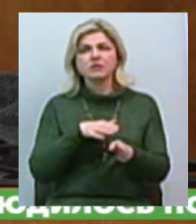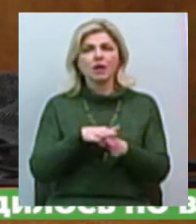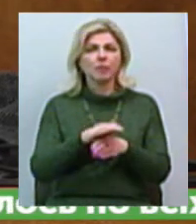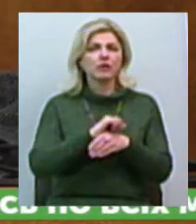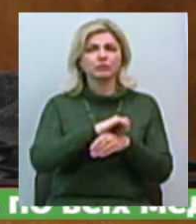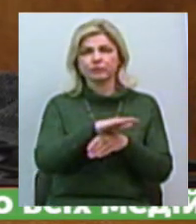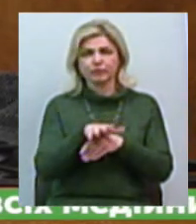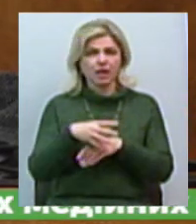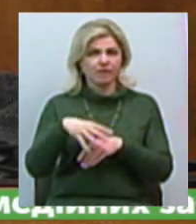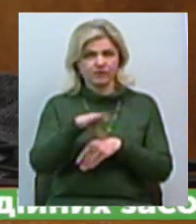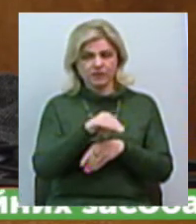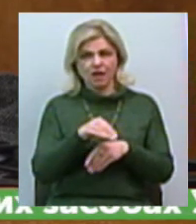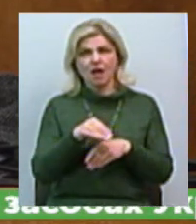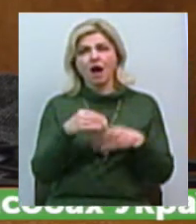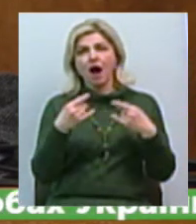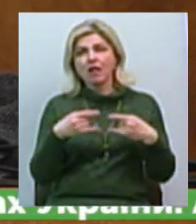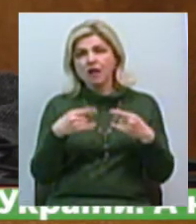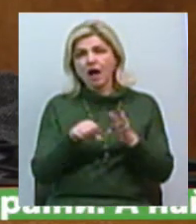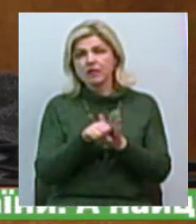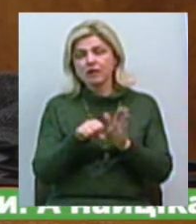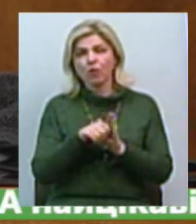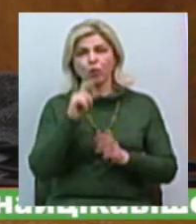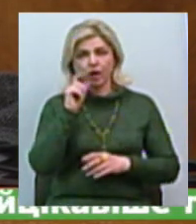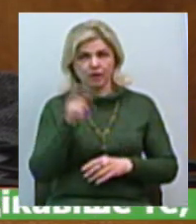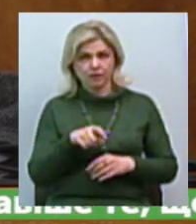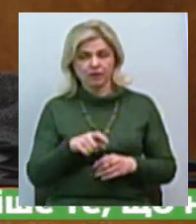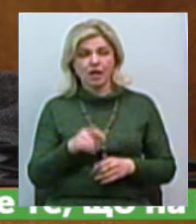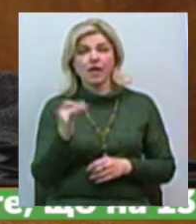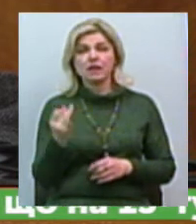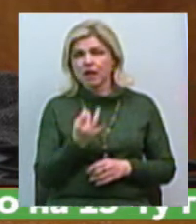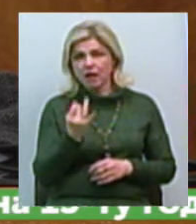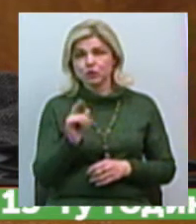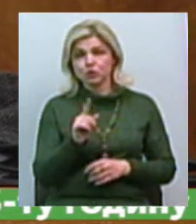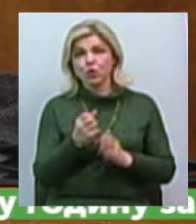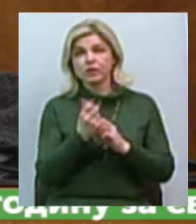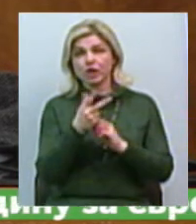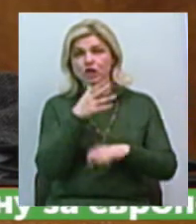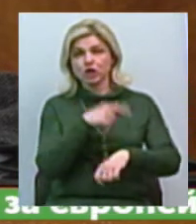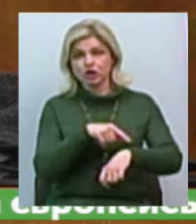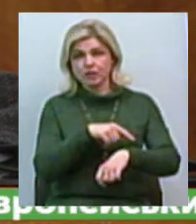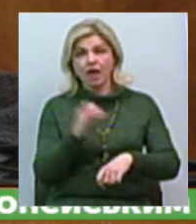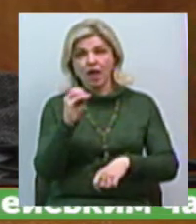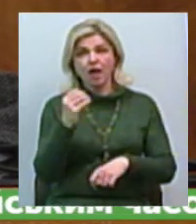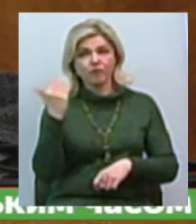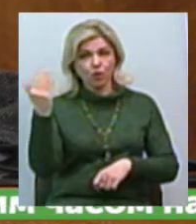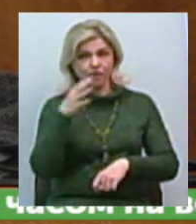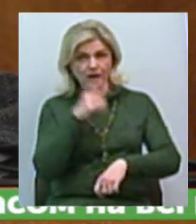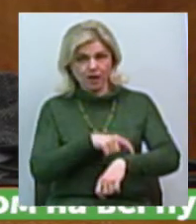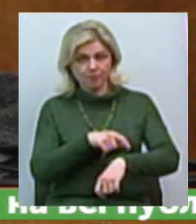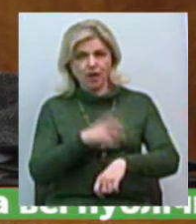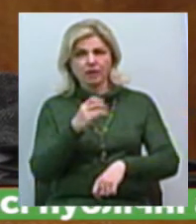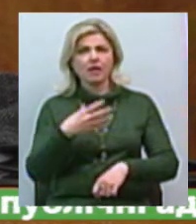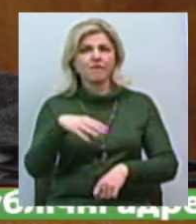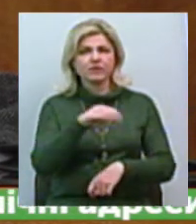України. А саме інтересне то, що тринадцяти часам по европейському времени на все публичные